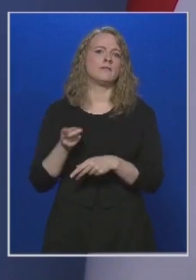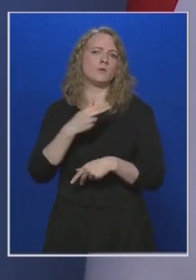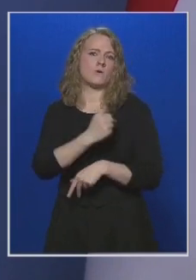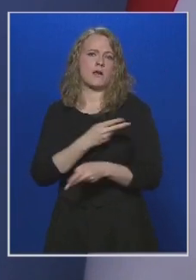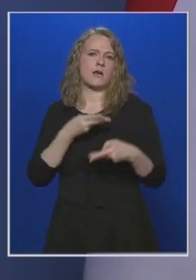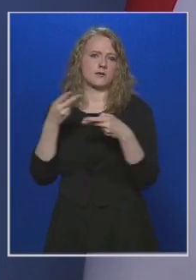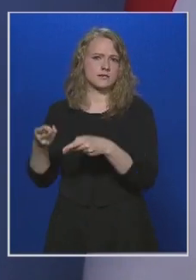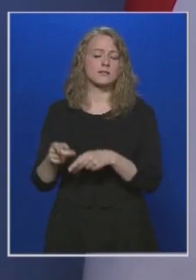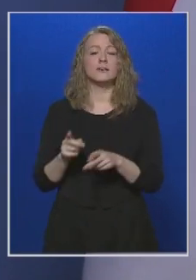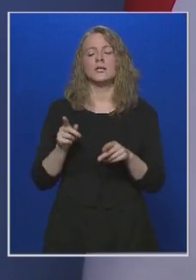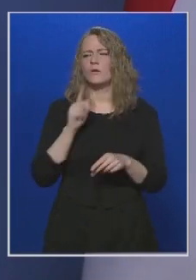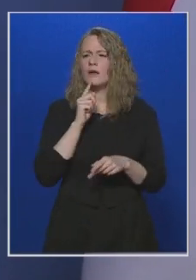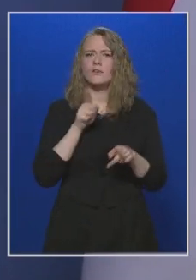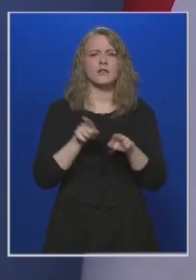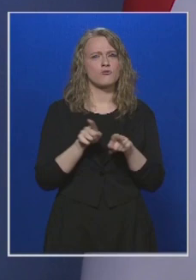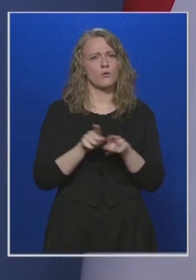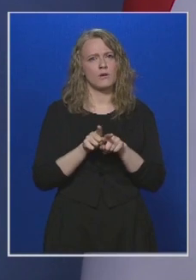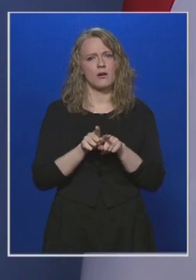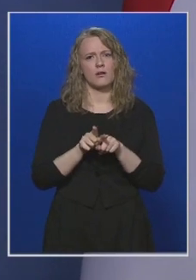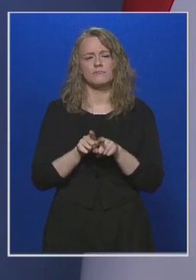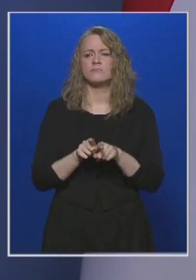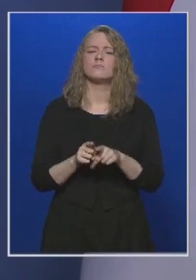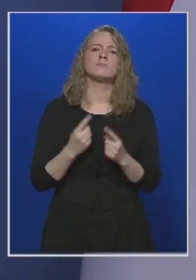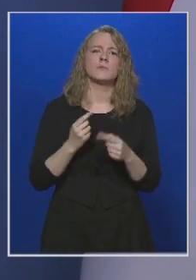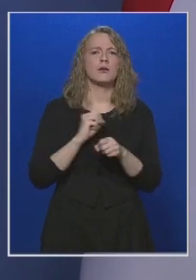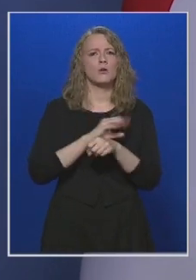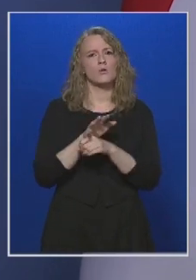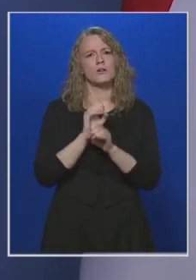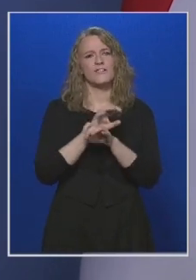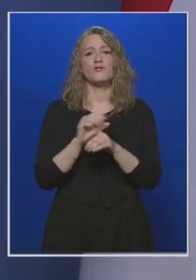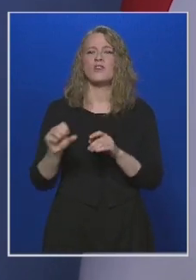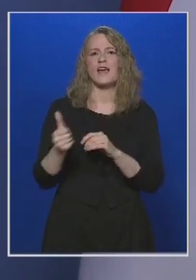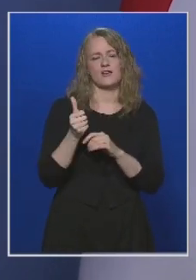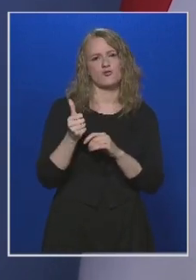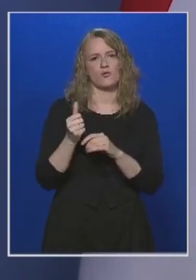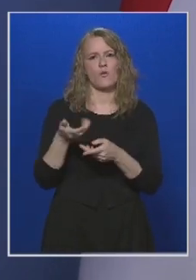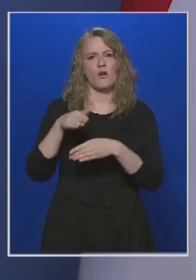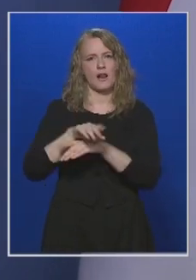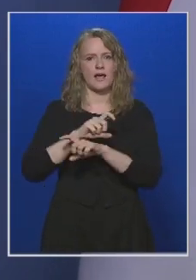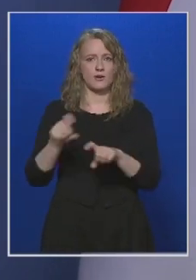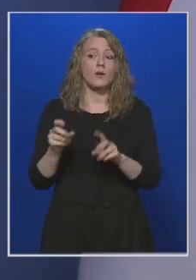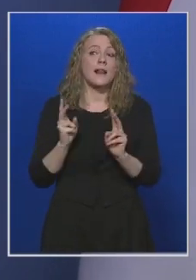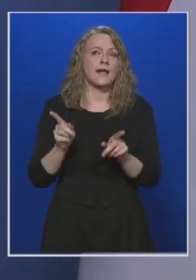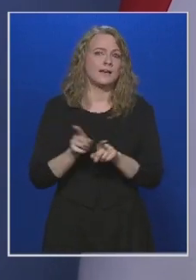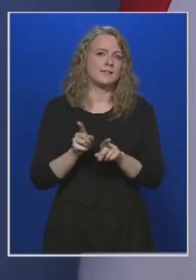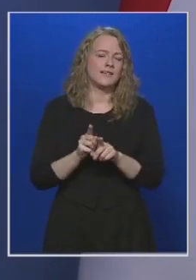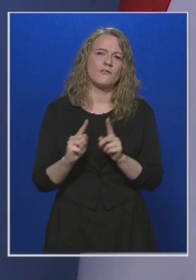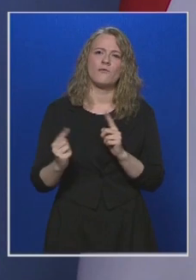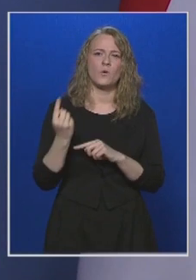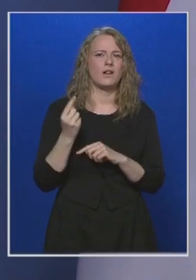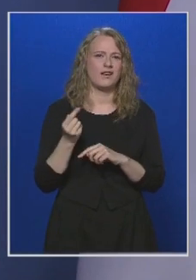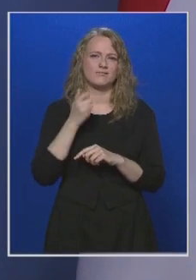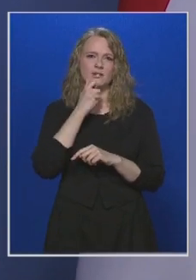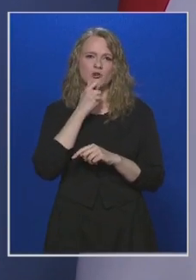hogy nagyon kevés olyan eset van, ahol maga a koronavírus elsődleges halálok, ilyen is van, és ilyen is lehet különösen az idősebb